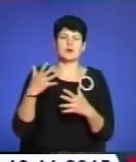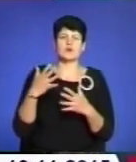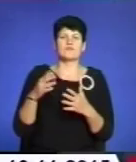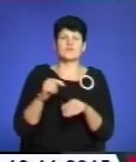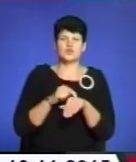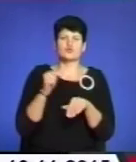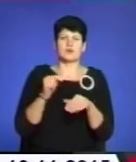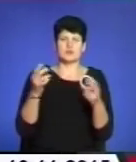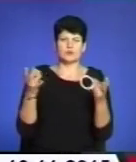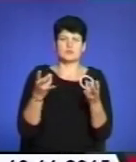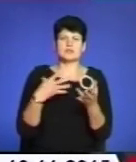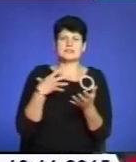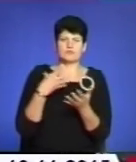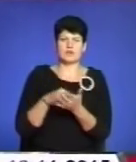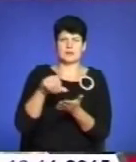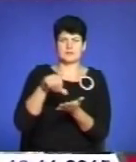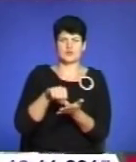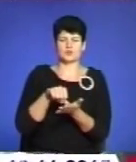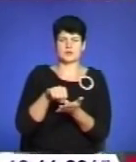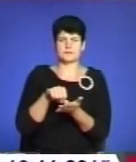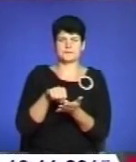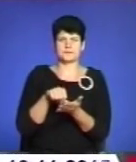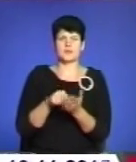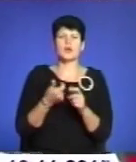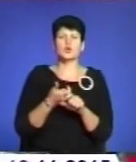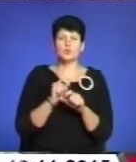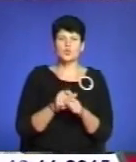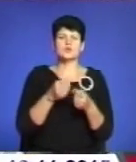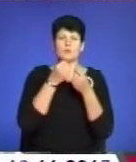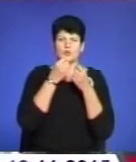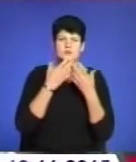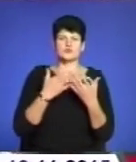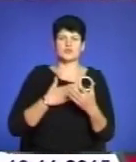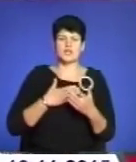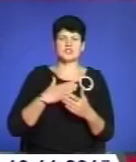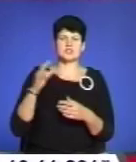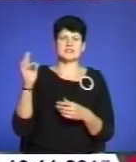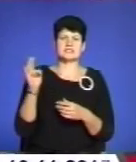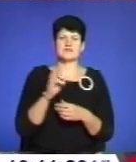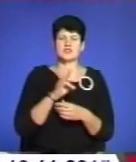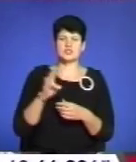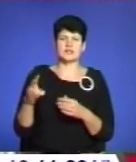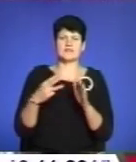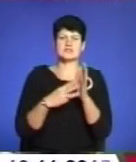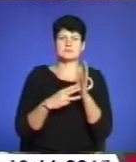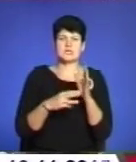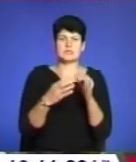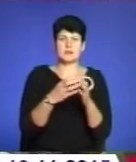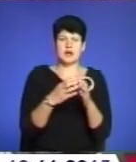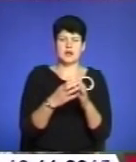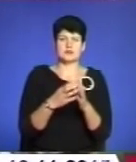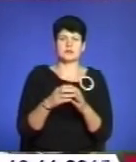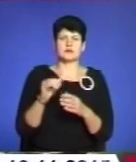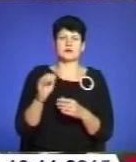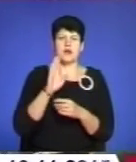необхідність своєї присутності. Дуже позитивно, що наші священники, саме от 80-й бригаді, вони служили і